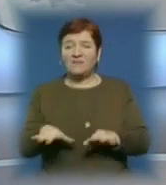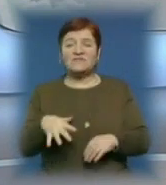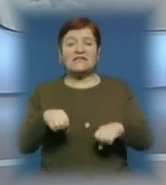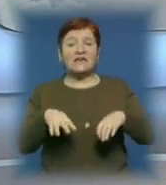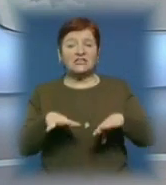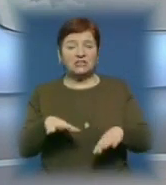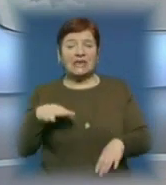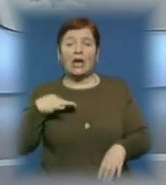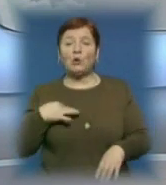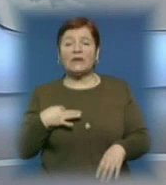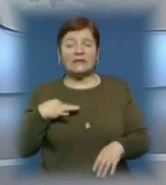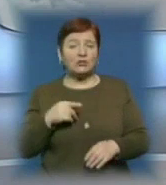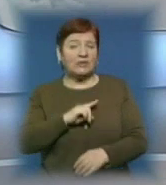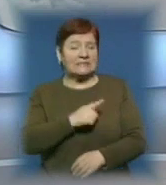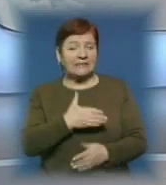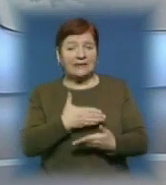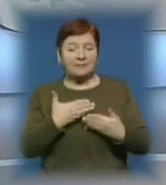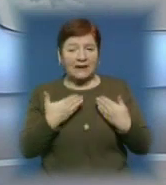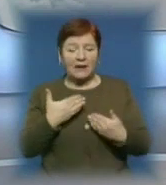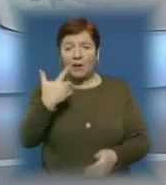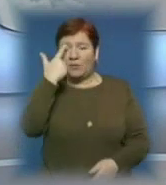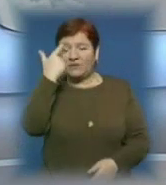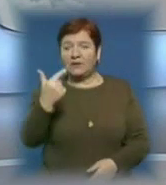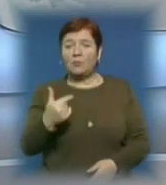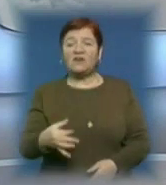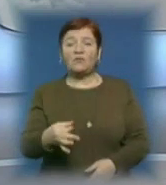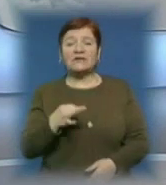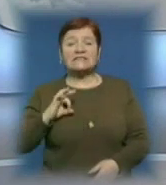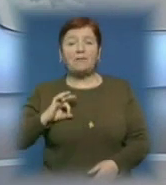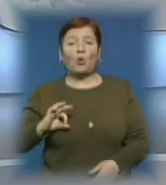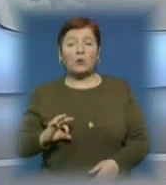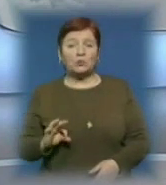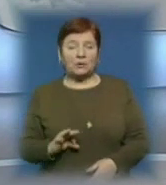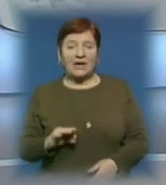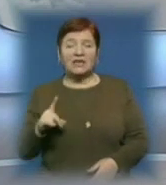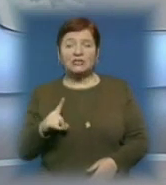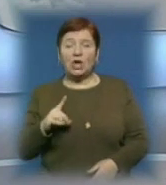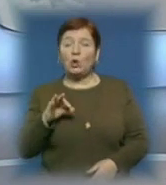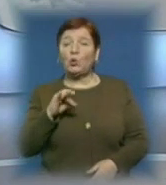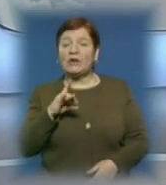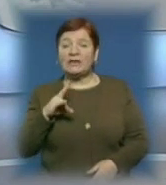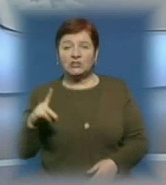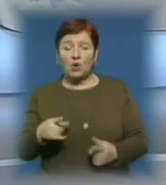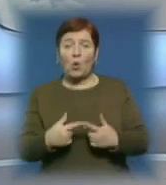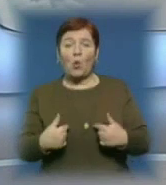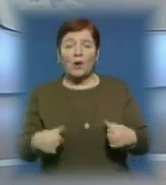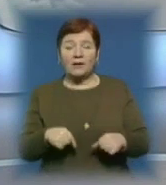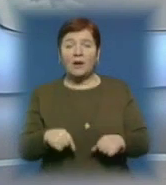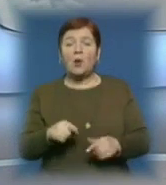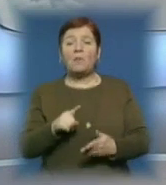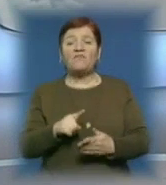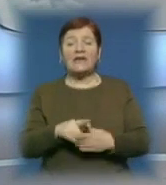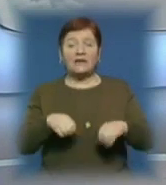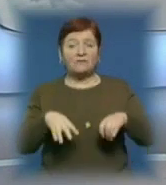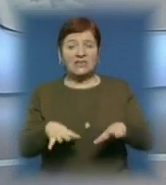юридичної сили, повідомили обласній прокуратурі. Чи зможе Народна Рада стати юридично працюючим, органом має вирішити суд,